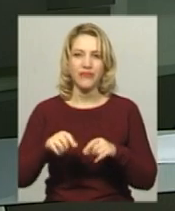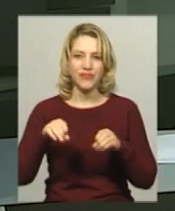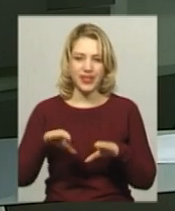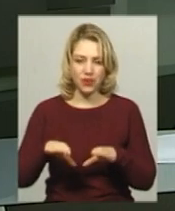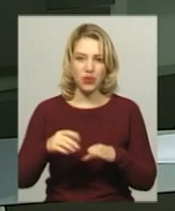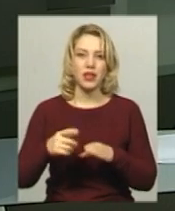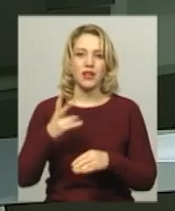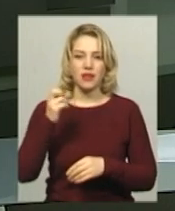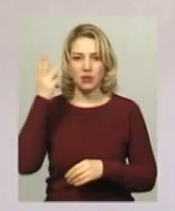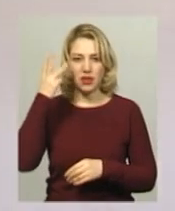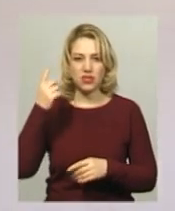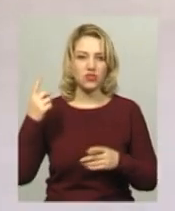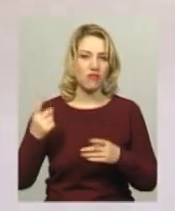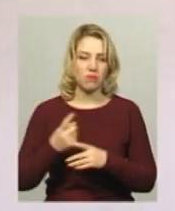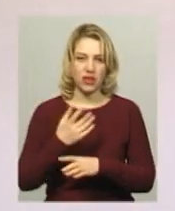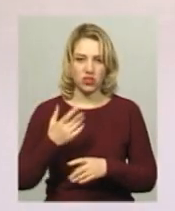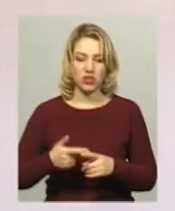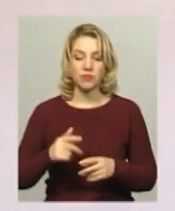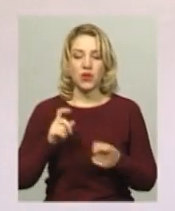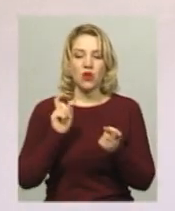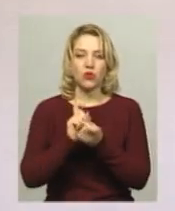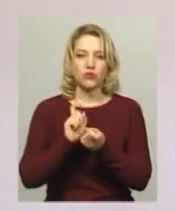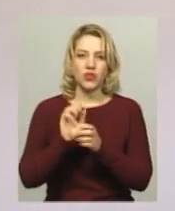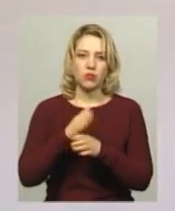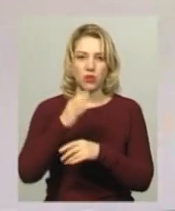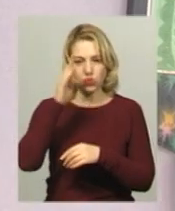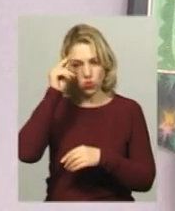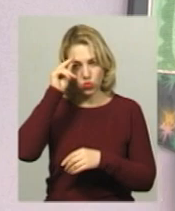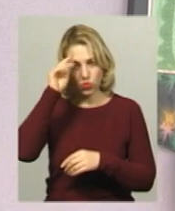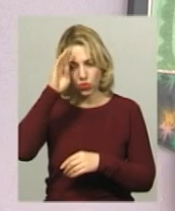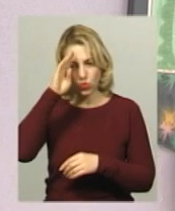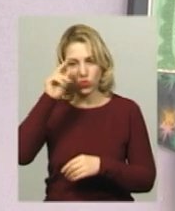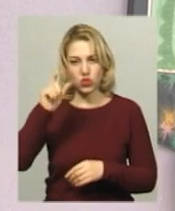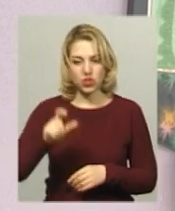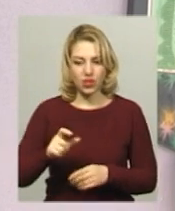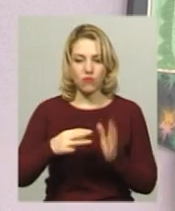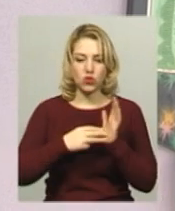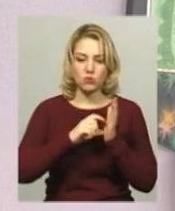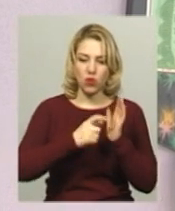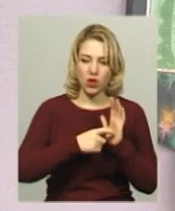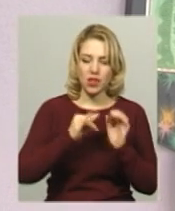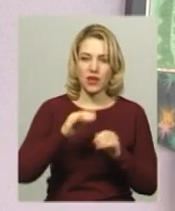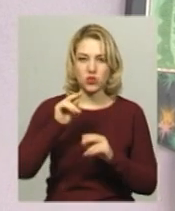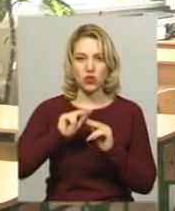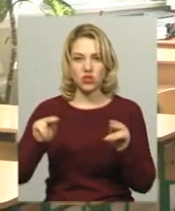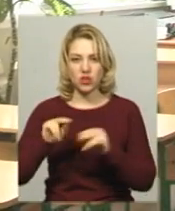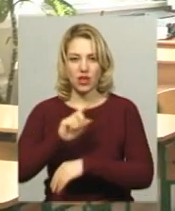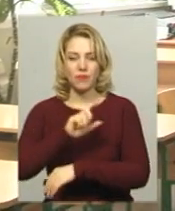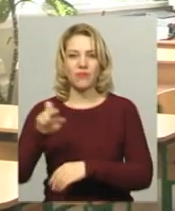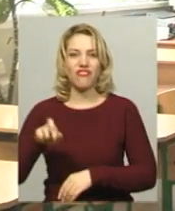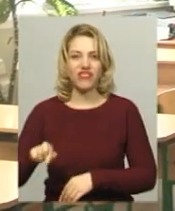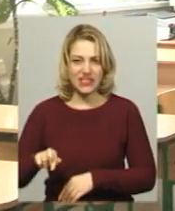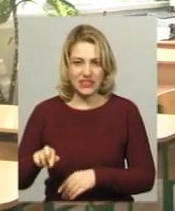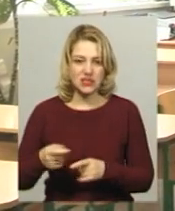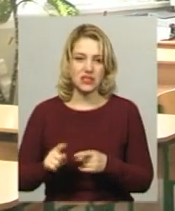вперше. Конфлікт між учнем восьмого класу та вчителькою фізики зав'язався ще з початку навчального року. Коментувати ситуацію з